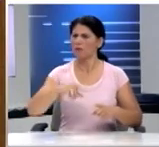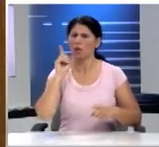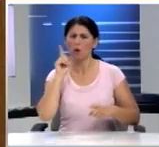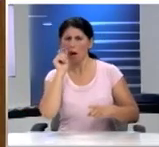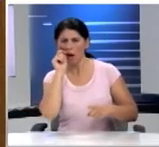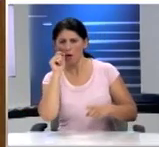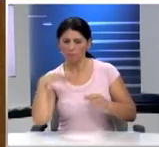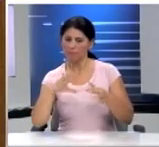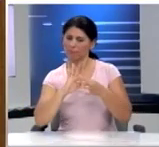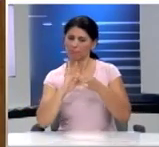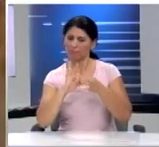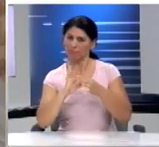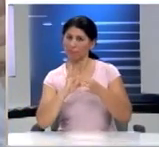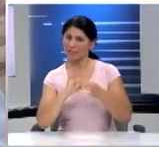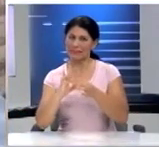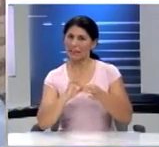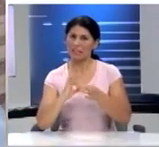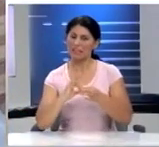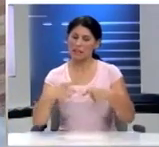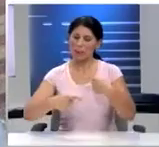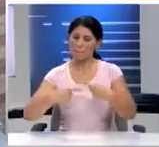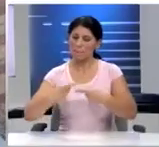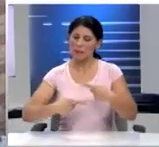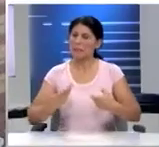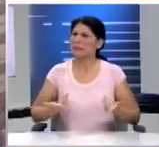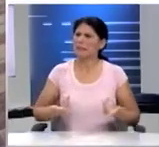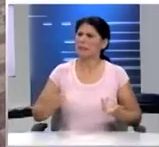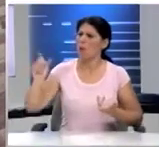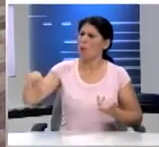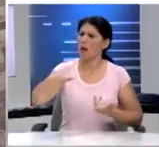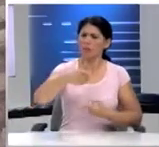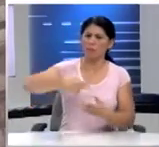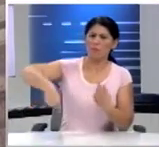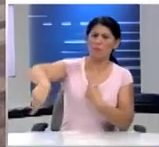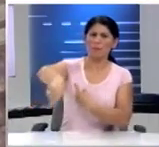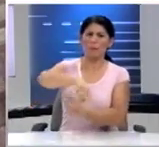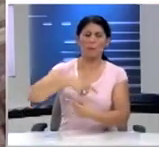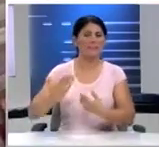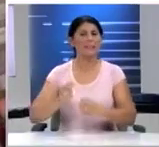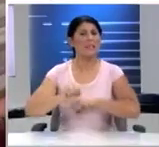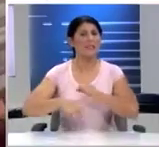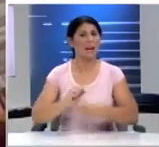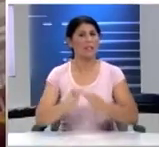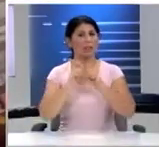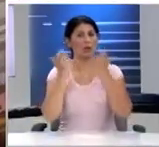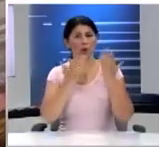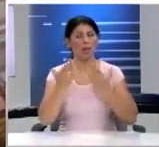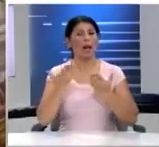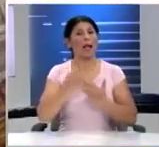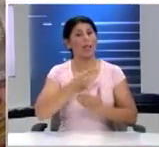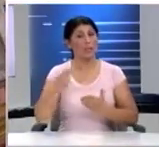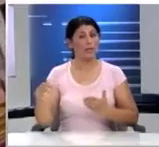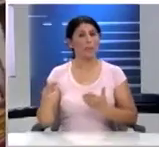προκειμένου αρχικά να μοιραστούμε τις εμπειρίες μας σχετικά με τις πρωτοβουλίες και τις δράσεις που αναλάβαμε στα σχολεία μας, όσον αφορά την